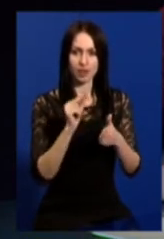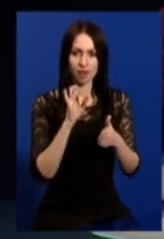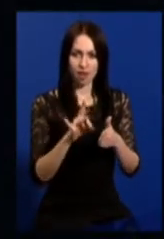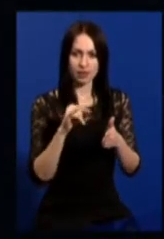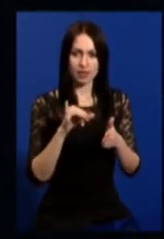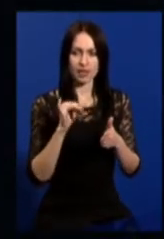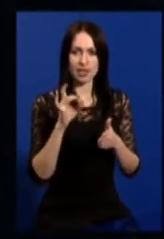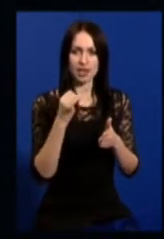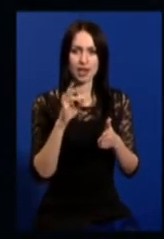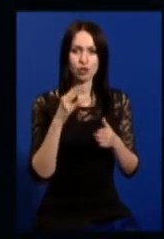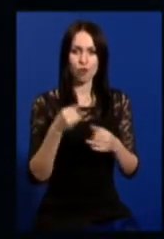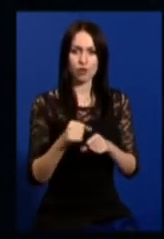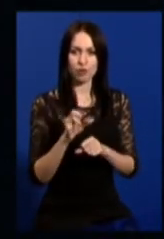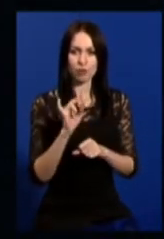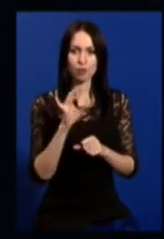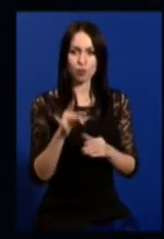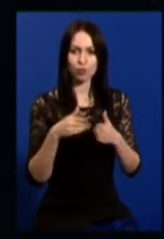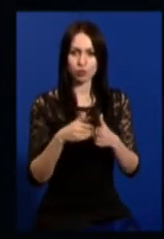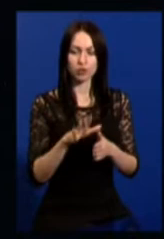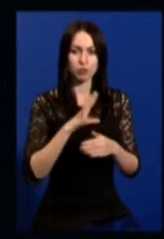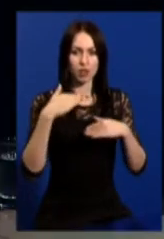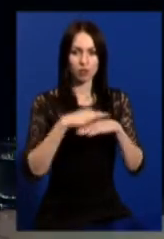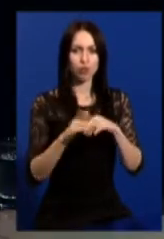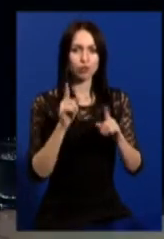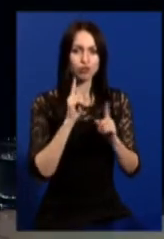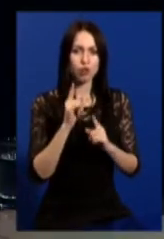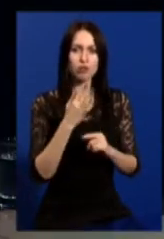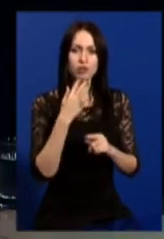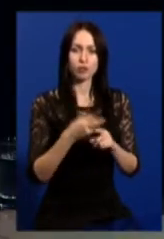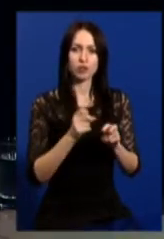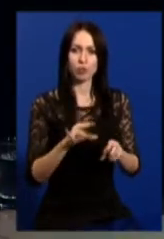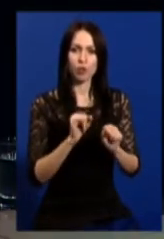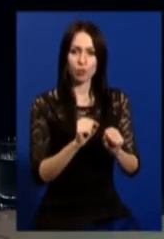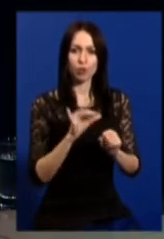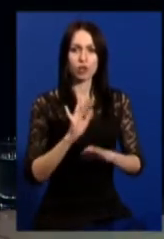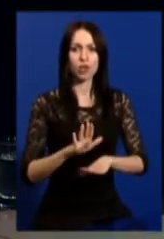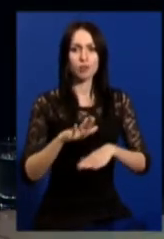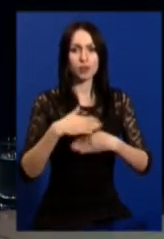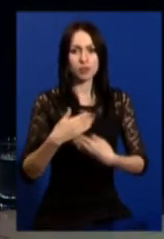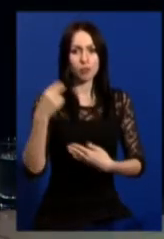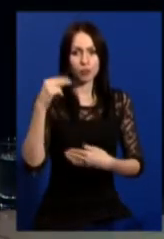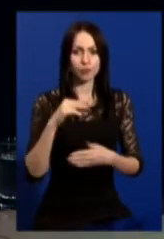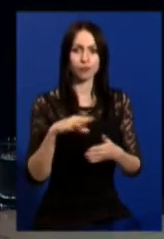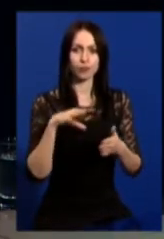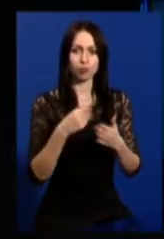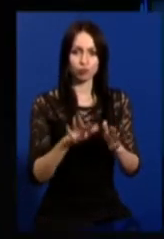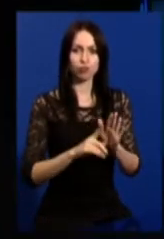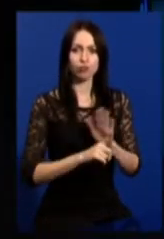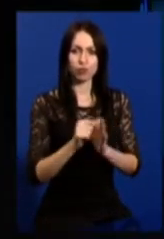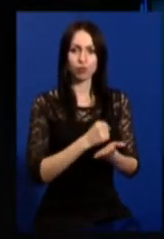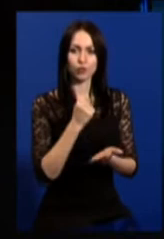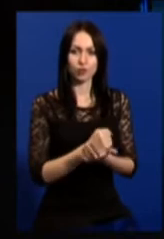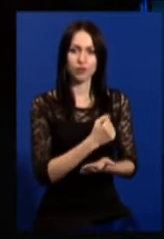рейдовий буксир. Уночі зібралася Рада національної безпеки оборони і рекомендувала президенту, запропонувала президенту запровадити воєнний стан.